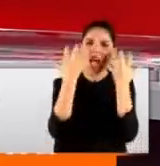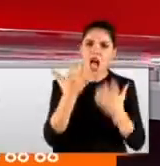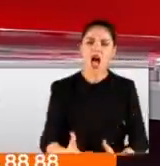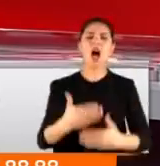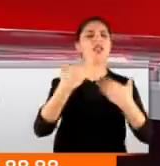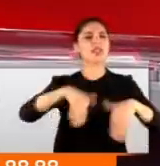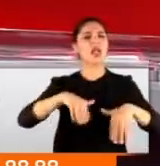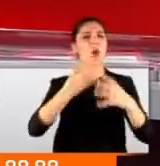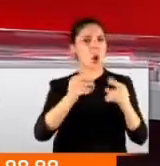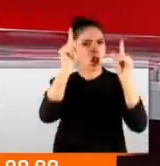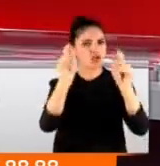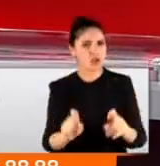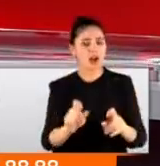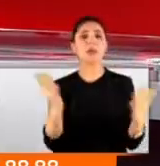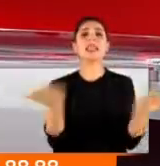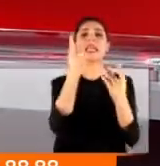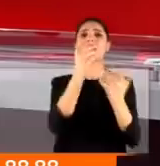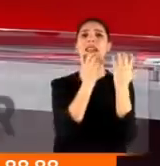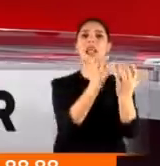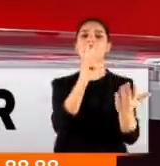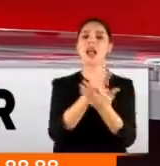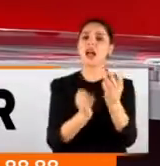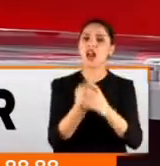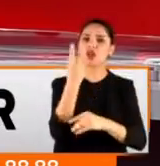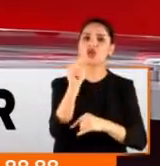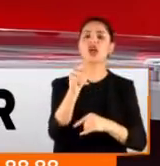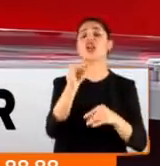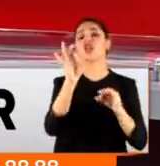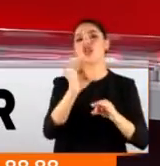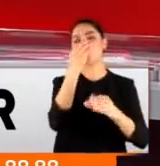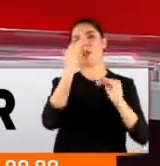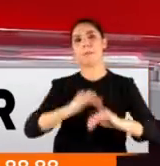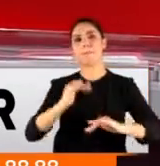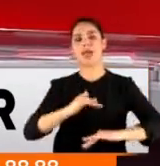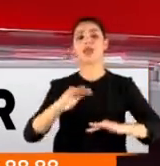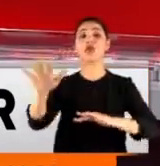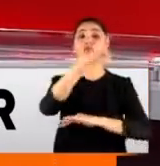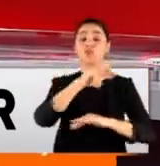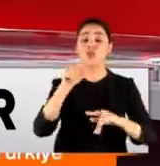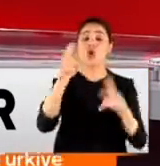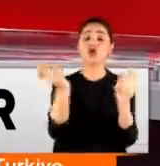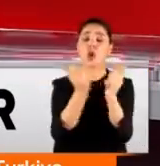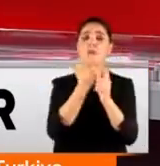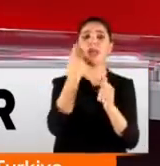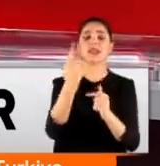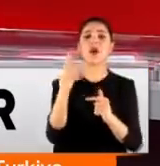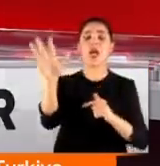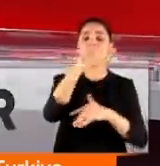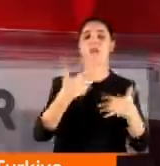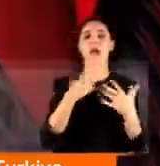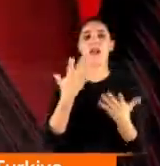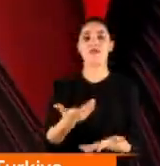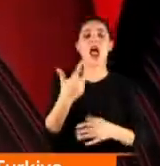tedbirler gelecek mi? Nasıl bir tavsiye karar çıkar? Şu an için bekliyoruz. Gözümüz, kulağımız orada. Bir de tabii